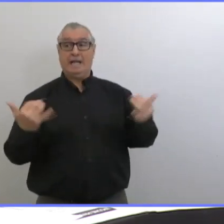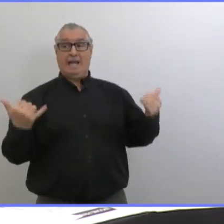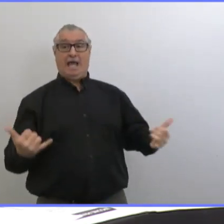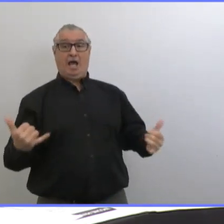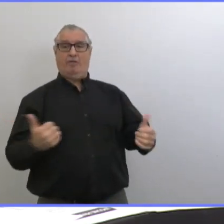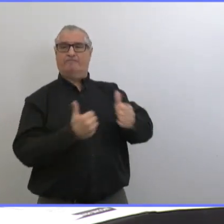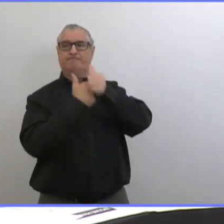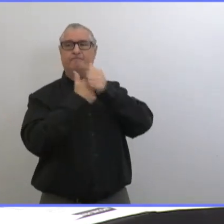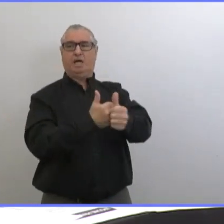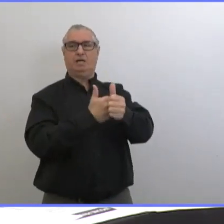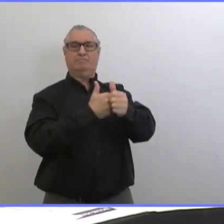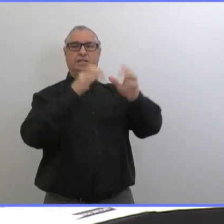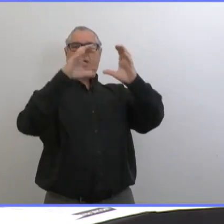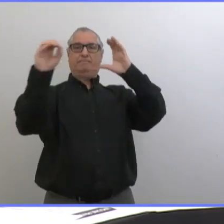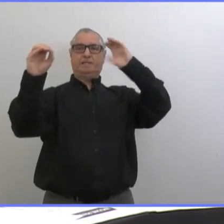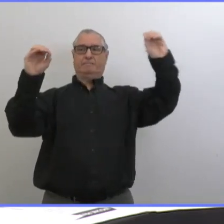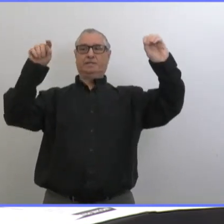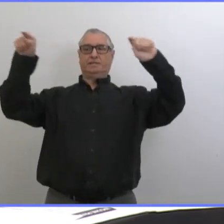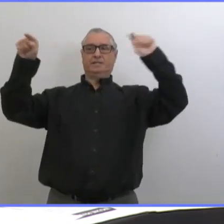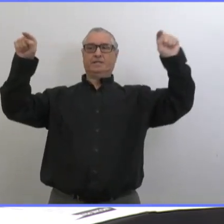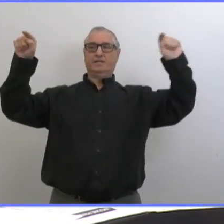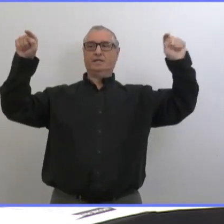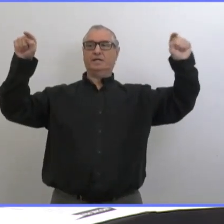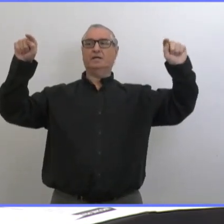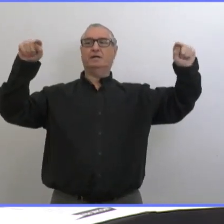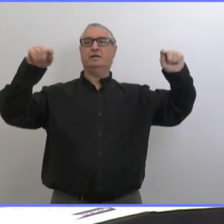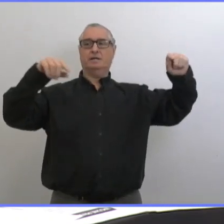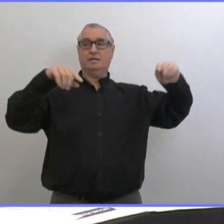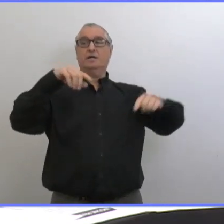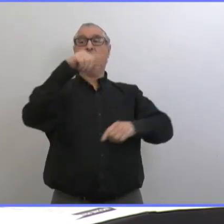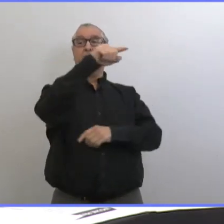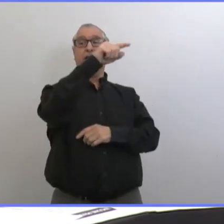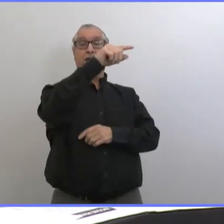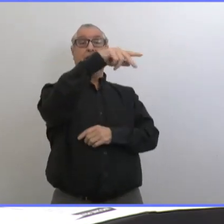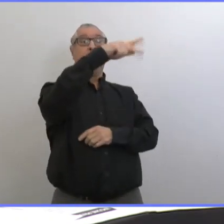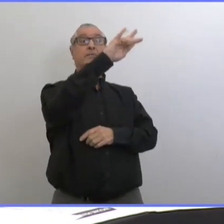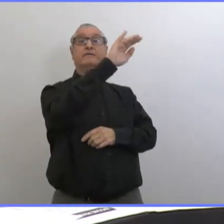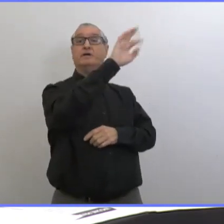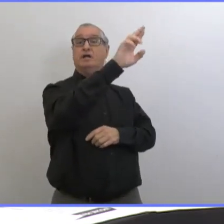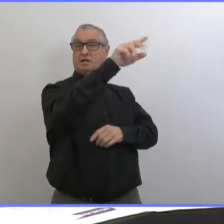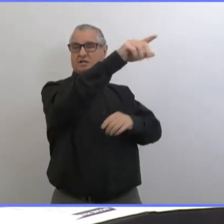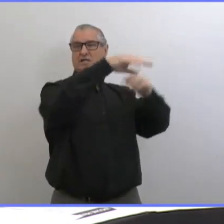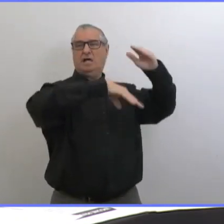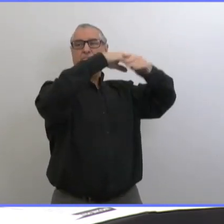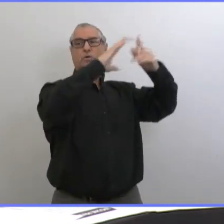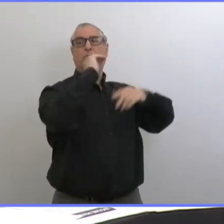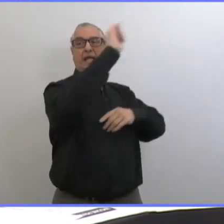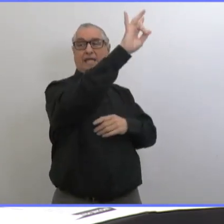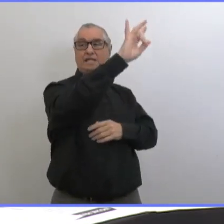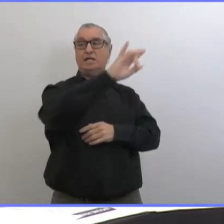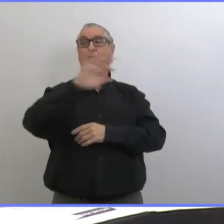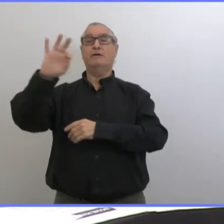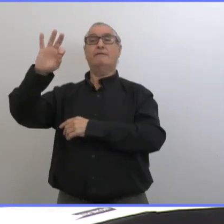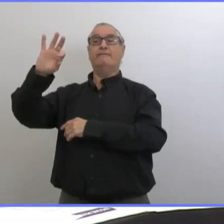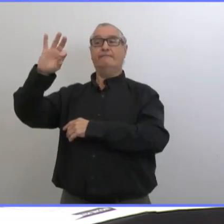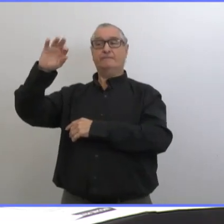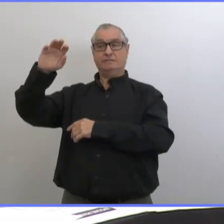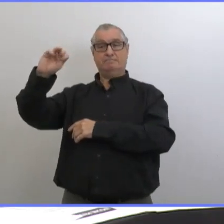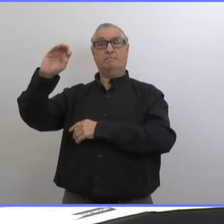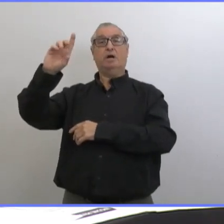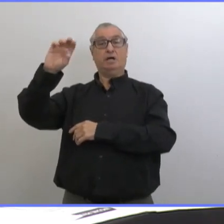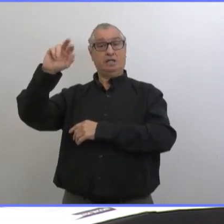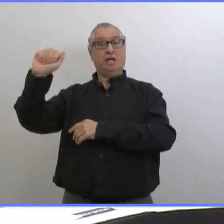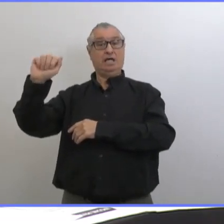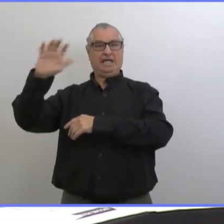approuvé pour les vaccins pour le vaccin moderna c'est les personnes de plus de 18 ans et pour le Pfizer c'est pour les personnes de plus de